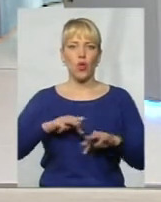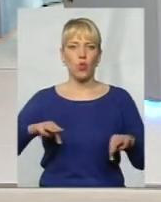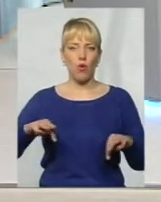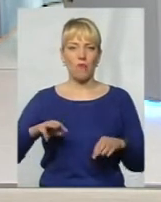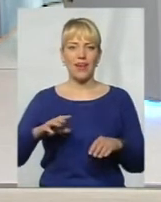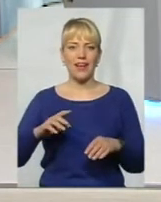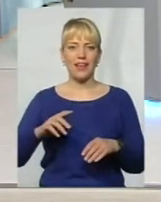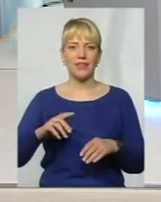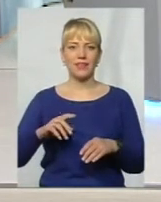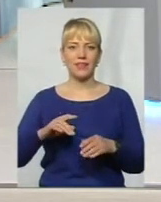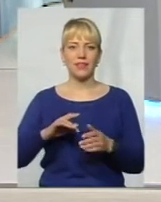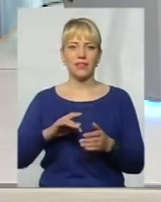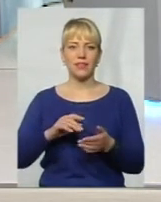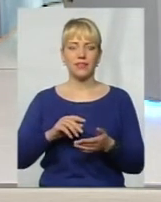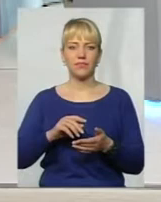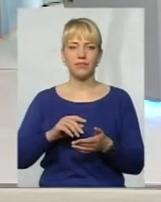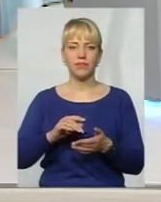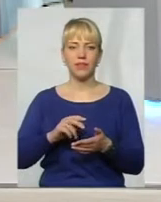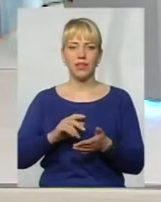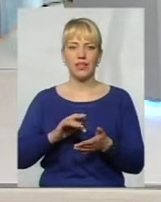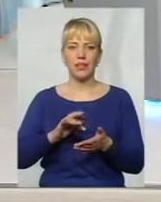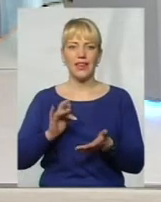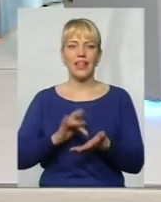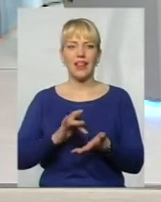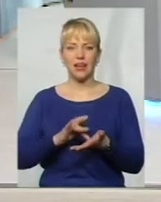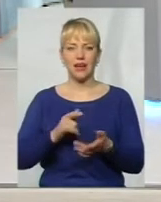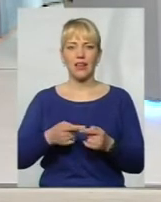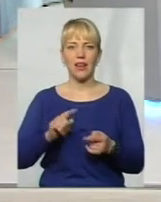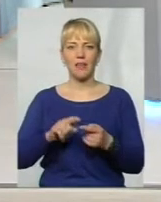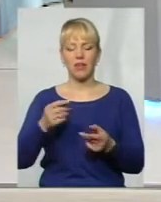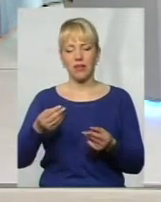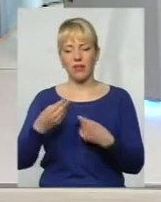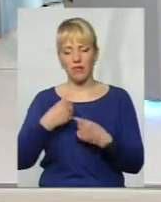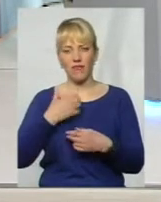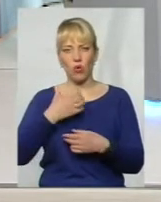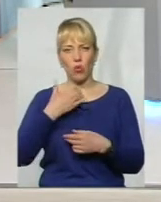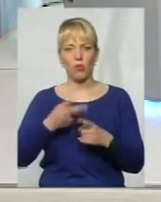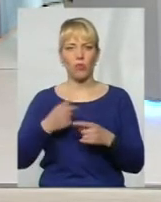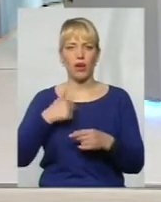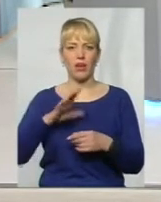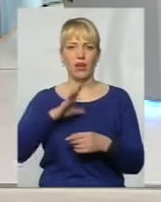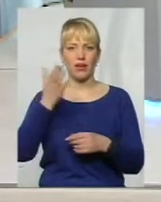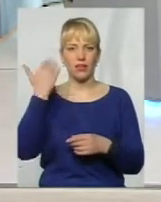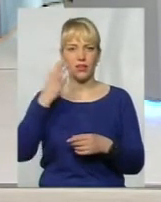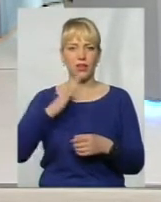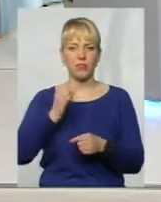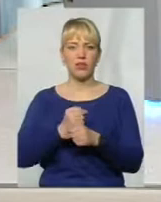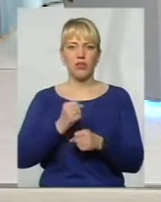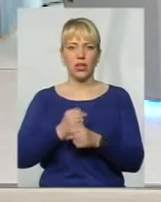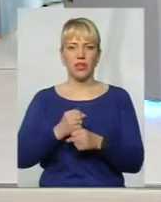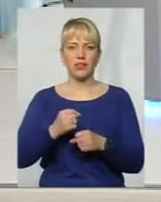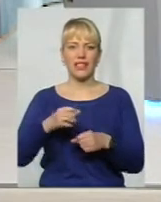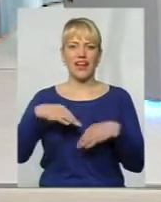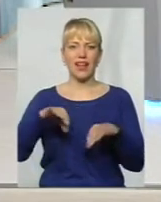на облвиконком, а облвиконком вже дав нам, на Агропром, а я тоді працював начальником обласного транспортного об'єднання,